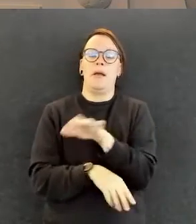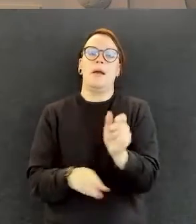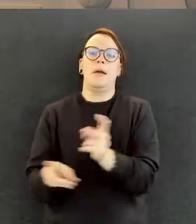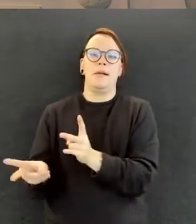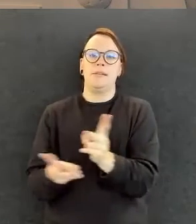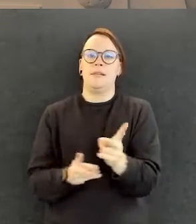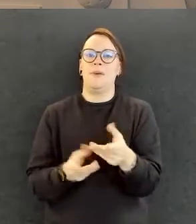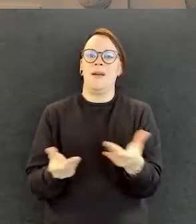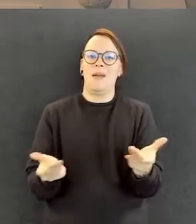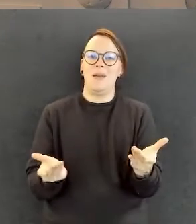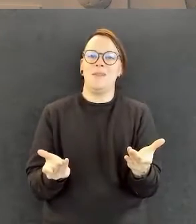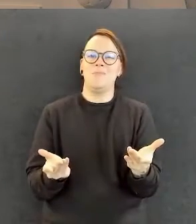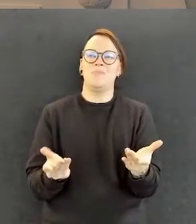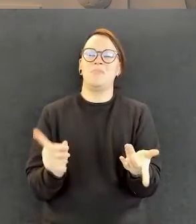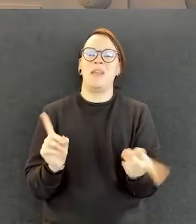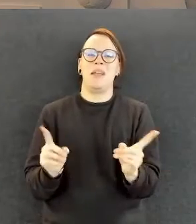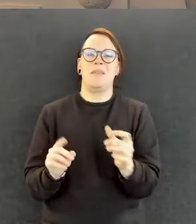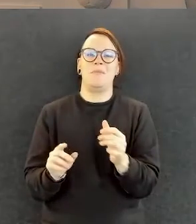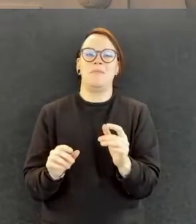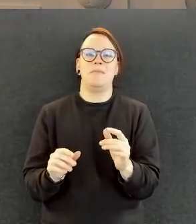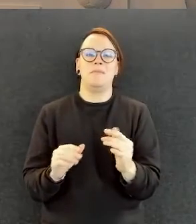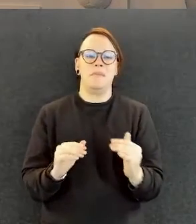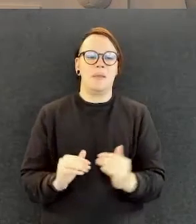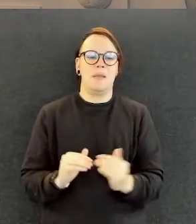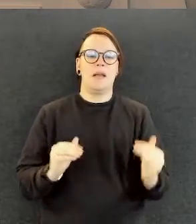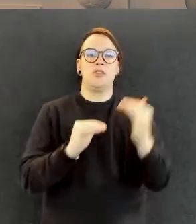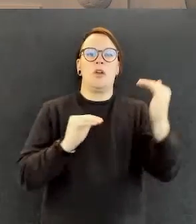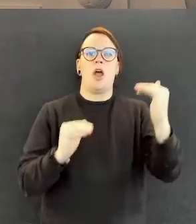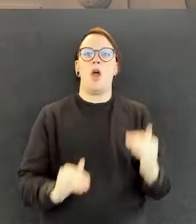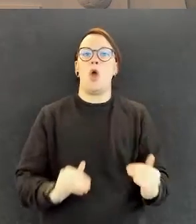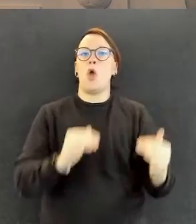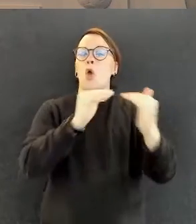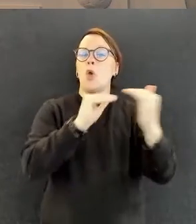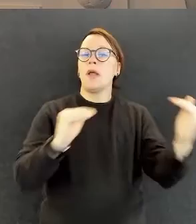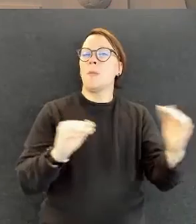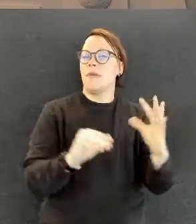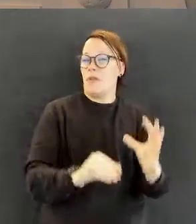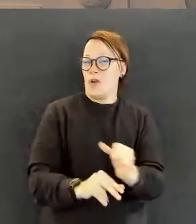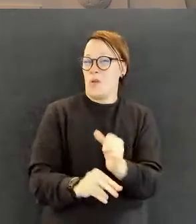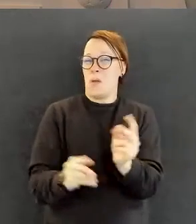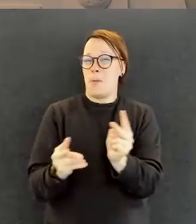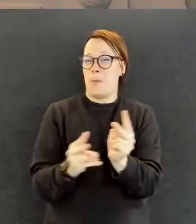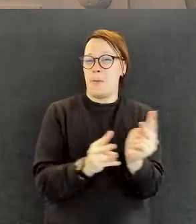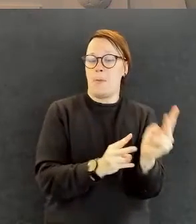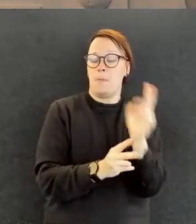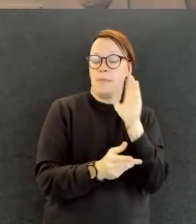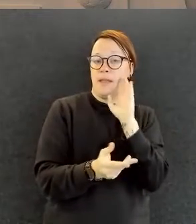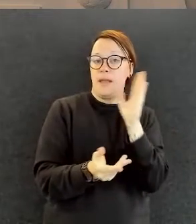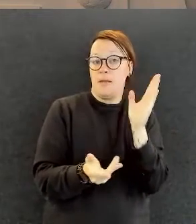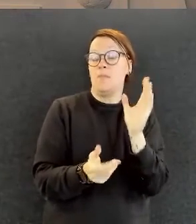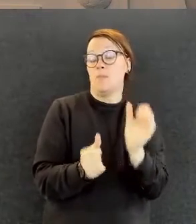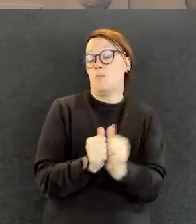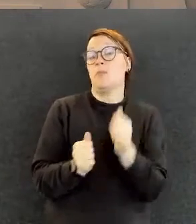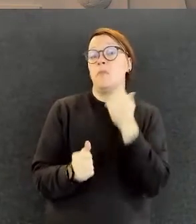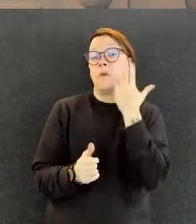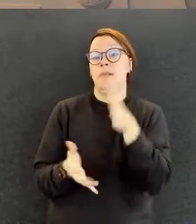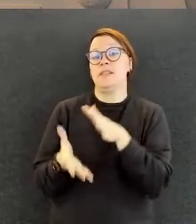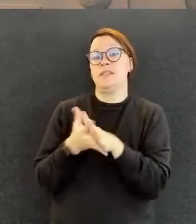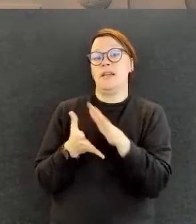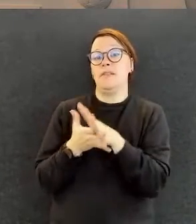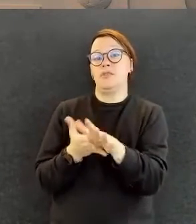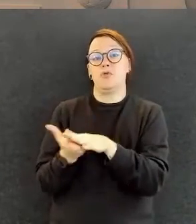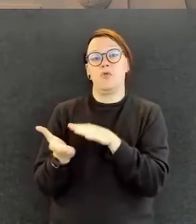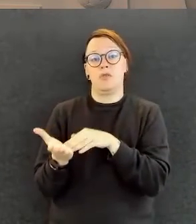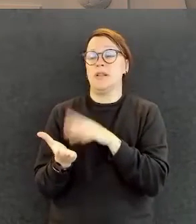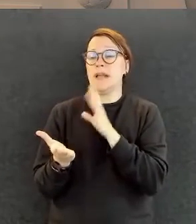yhtenäistyä. En tiedä, tämä on ehkä oma mututuntuma, mutta pianhan saamme siitä lisätietoa tosiaan tässä meidän selvityksessä, mikä valmistuu. Hei,